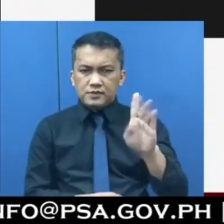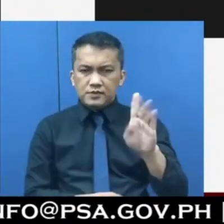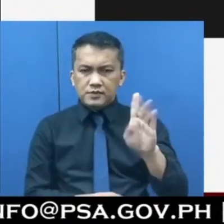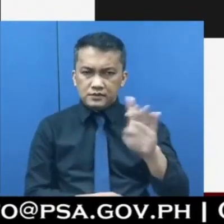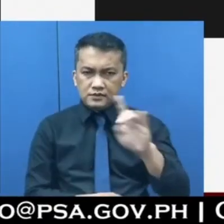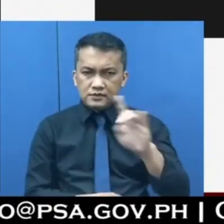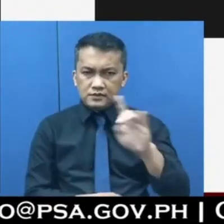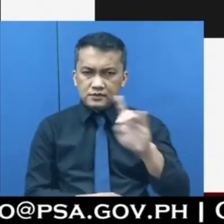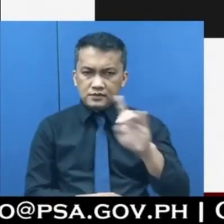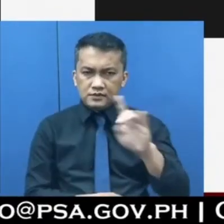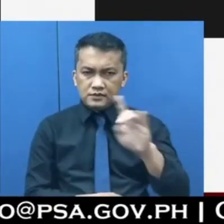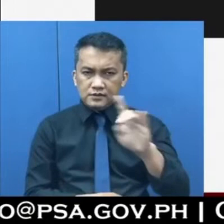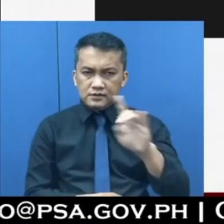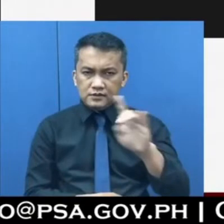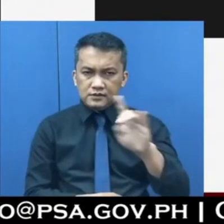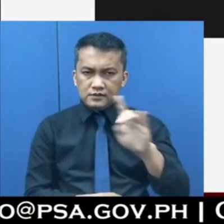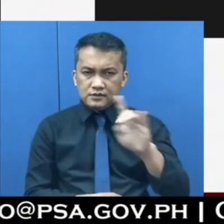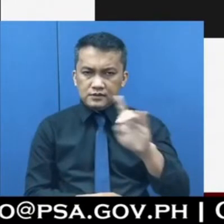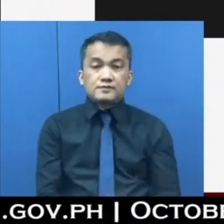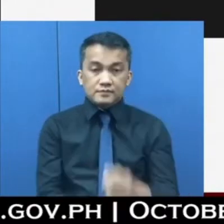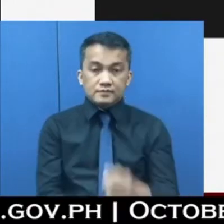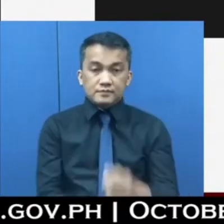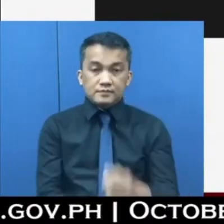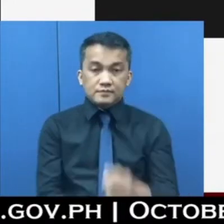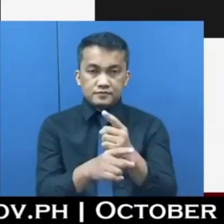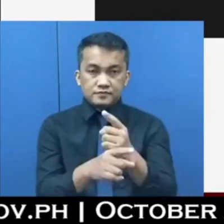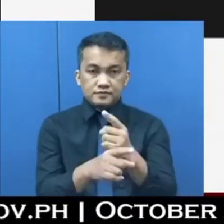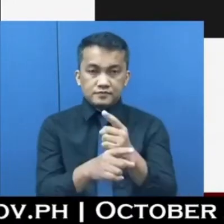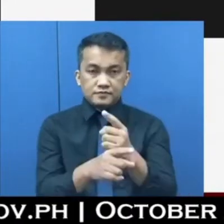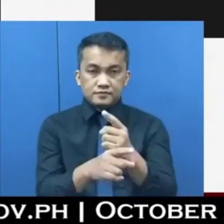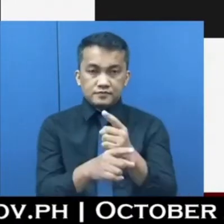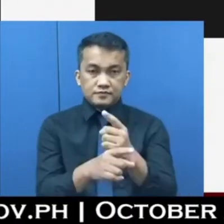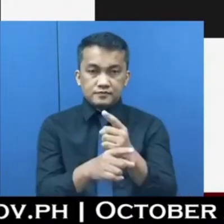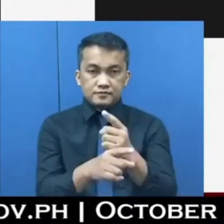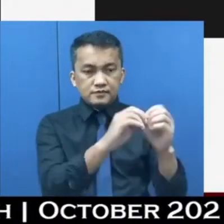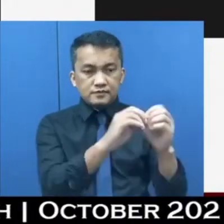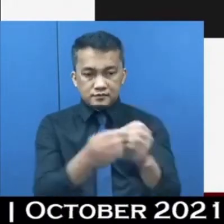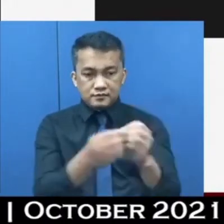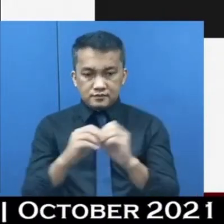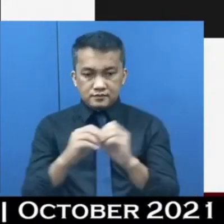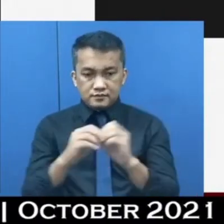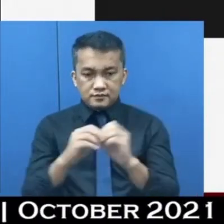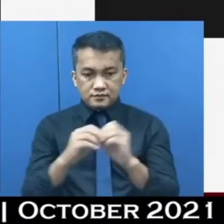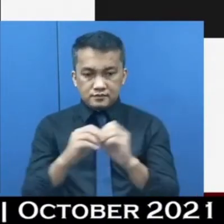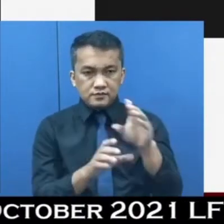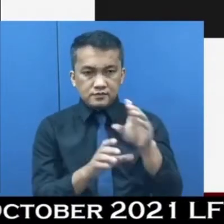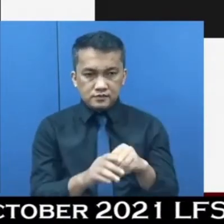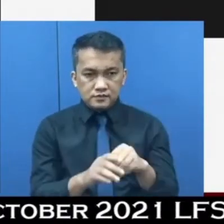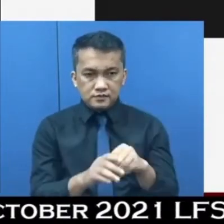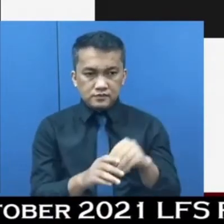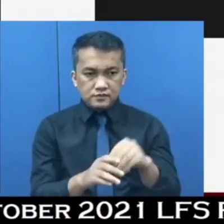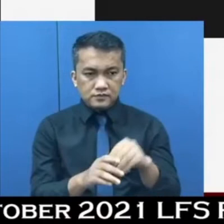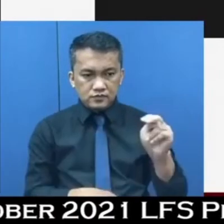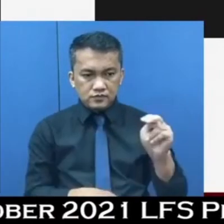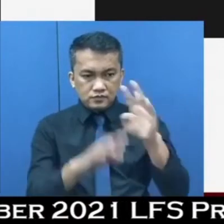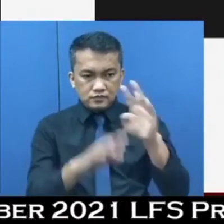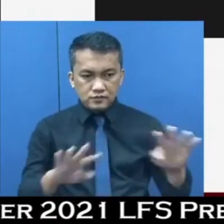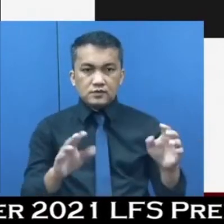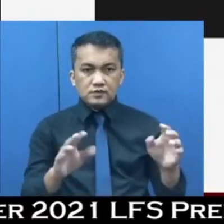you for that question. Ito ay tama ka. Ito ay mga international organizations. So, kasama ito yung UN, yung ASEAN offices,